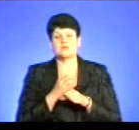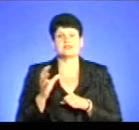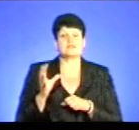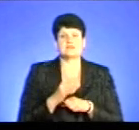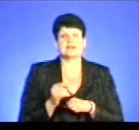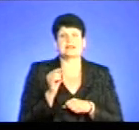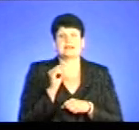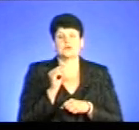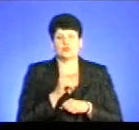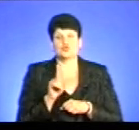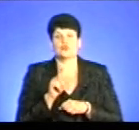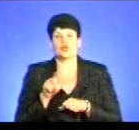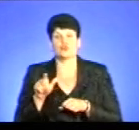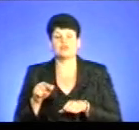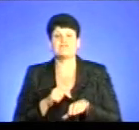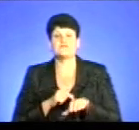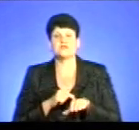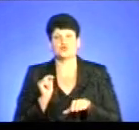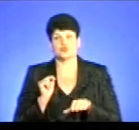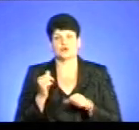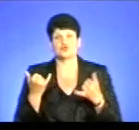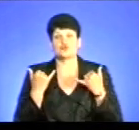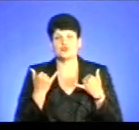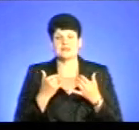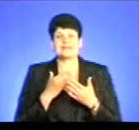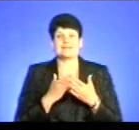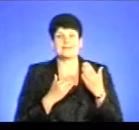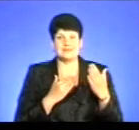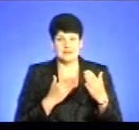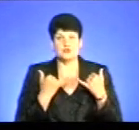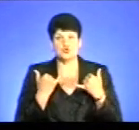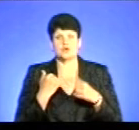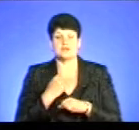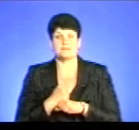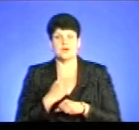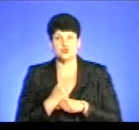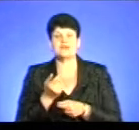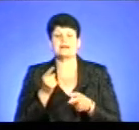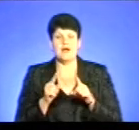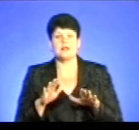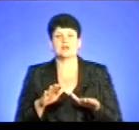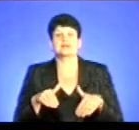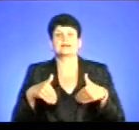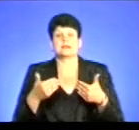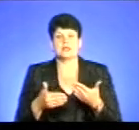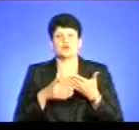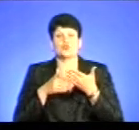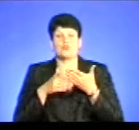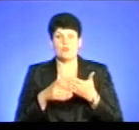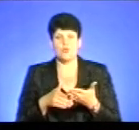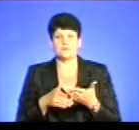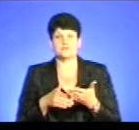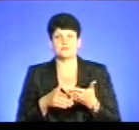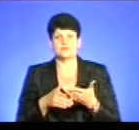того, щоб люди відчули, що сьогодні він є, сьогодні він працює, сьогодні він реально надає допомогу саме